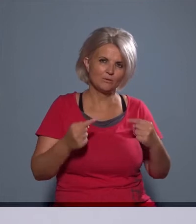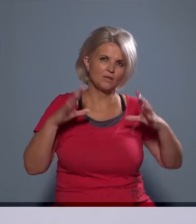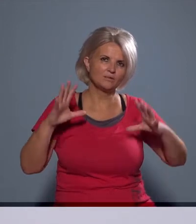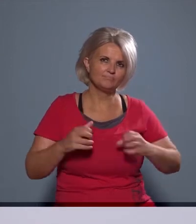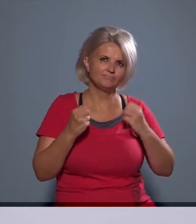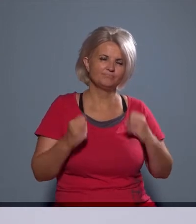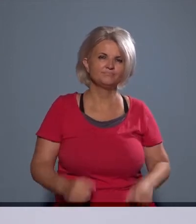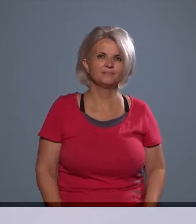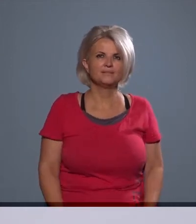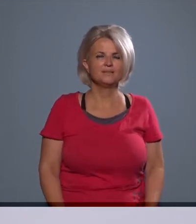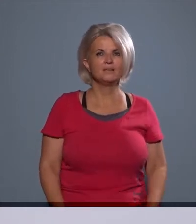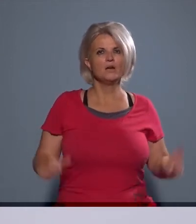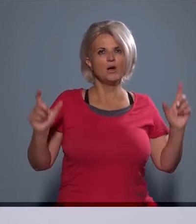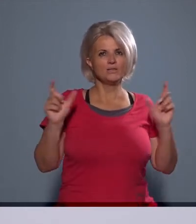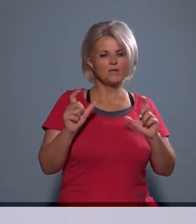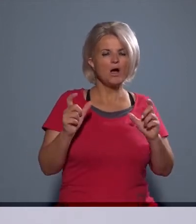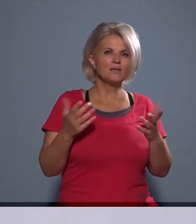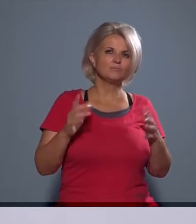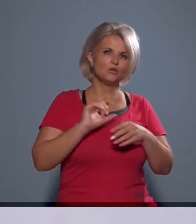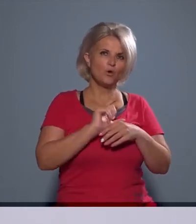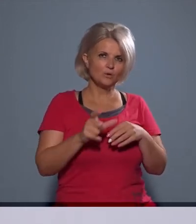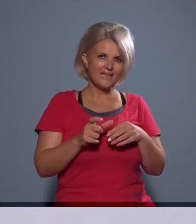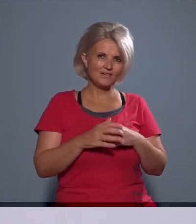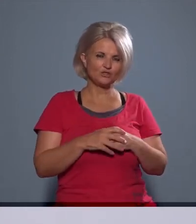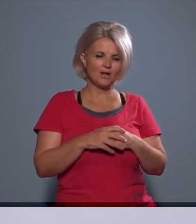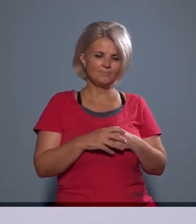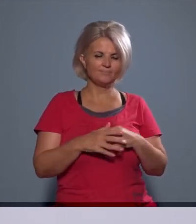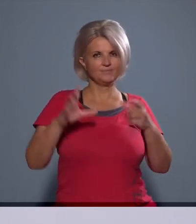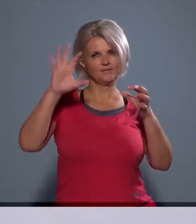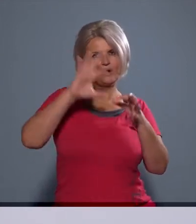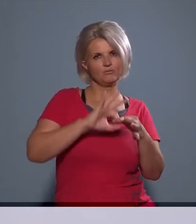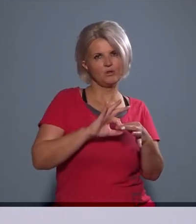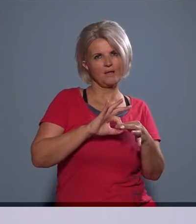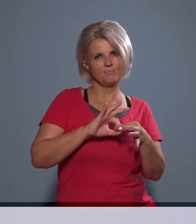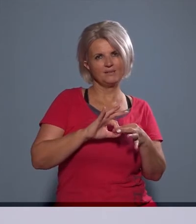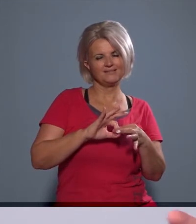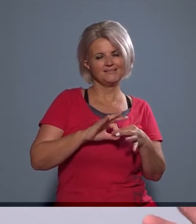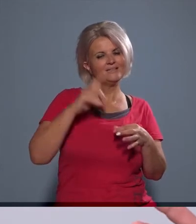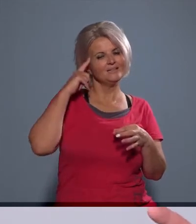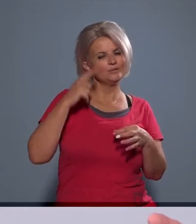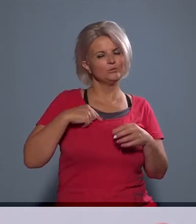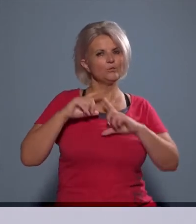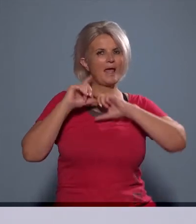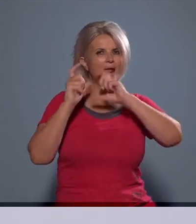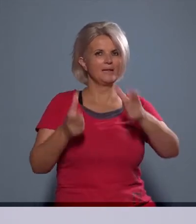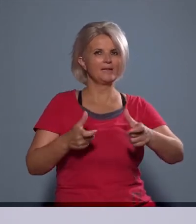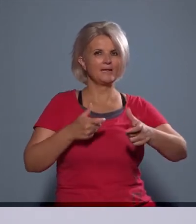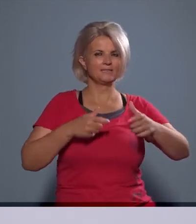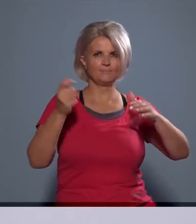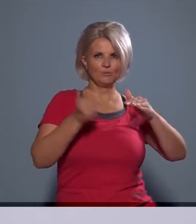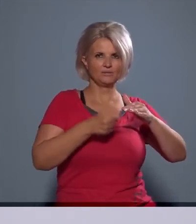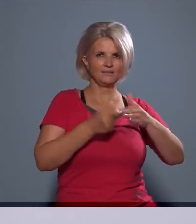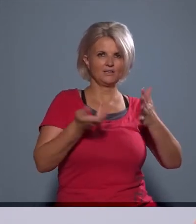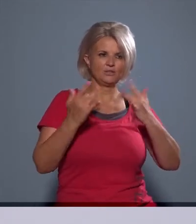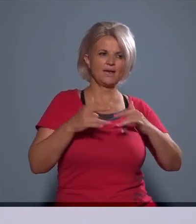Végeredményben a zaj okozással kapcsolatban el tudunk jutni, tehát bizonyos bírságolási helyzetekhez,